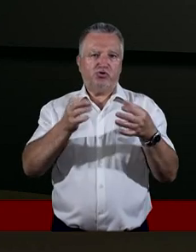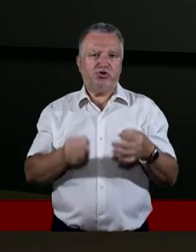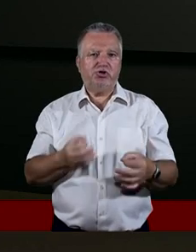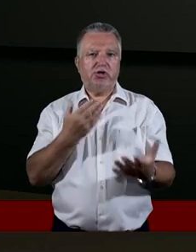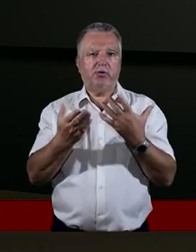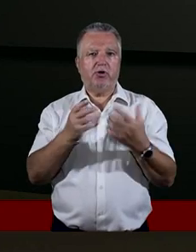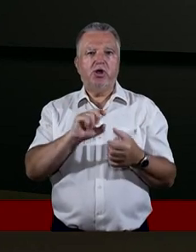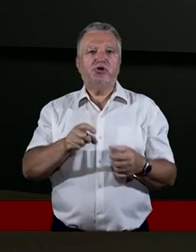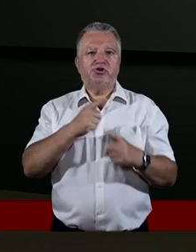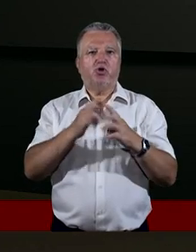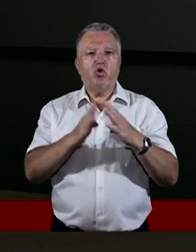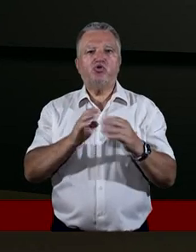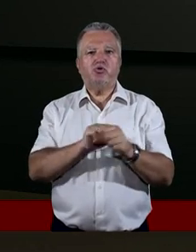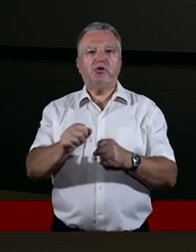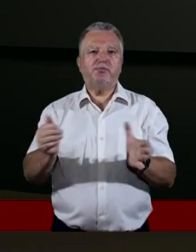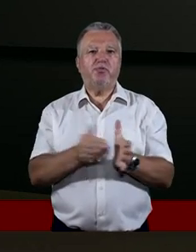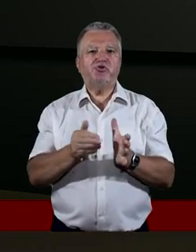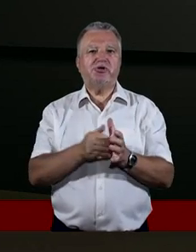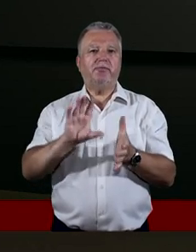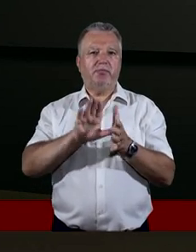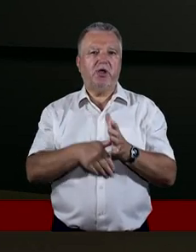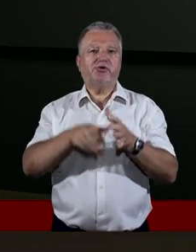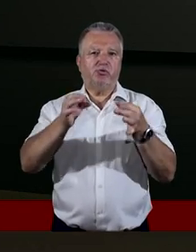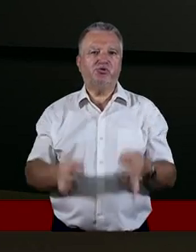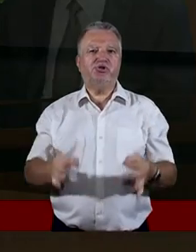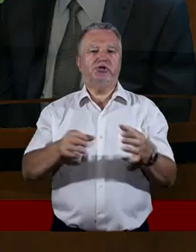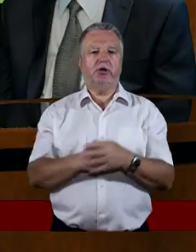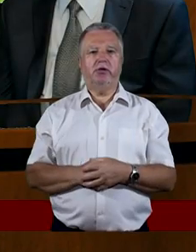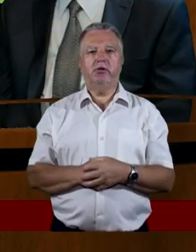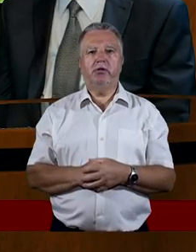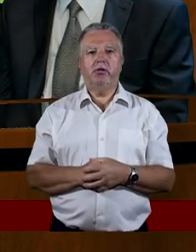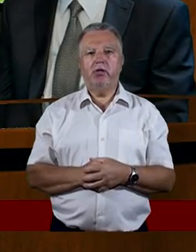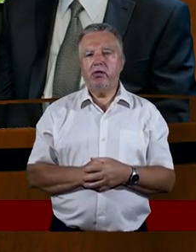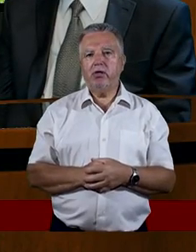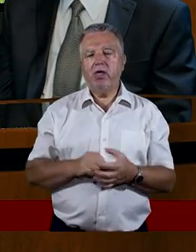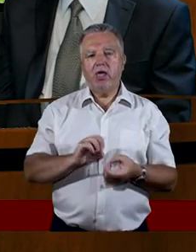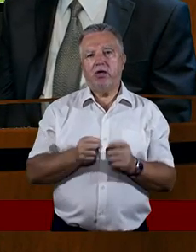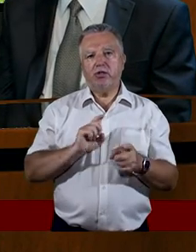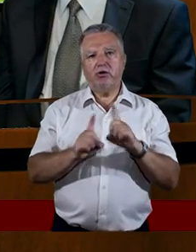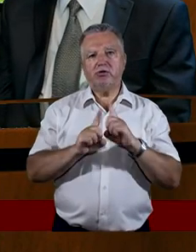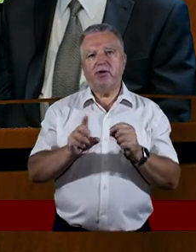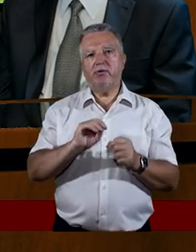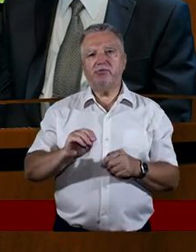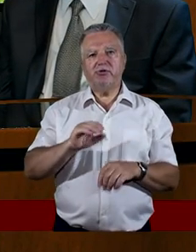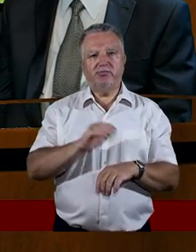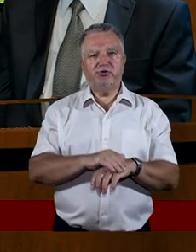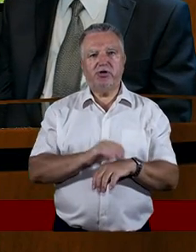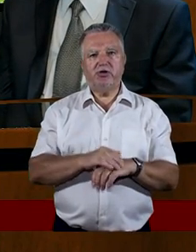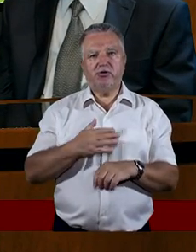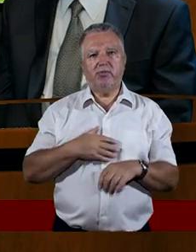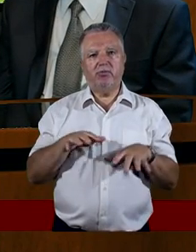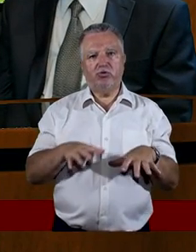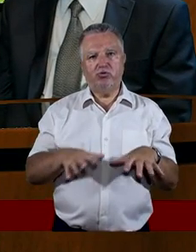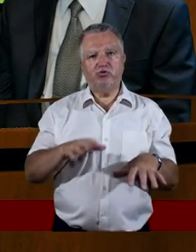Kościół jest potrzebny miastu, miastom w dzisiejszych czasach? Kiedy ja rozmawiam ze znajomymi, mam naprawdę